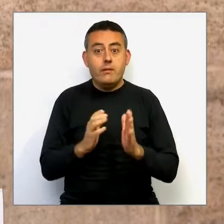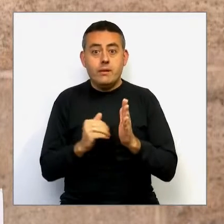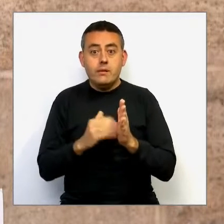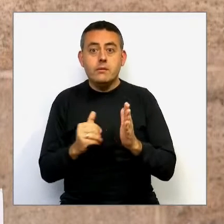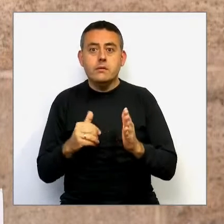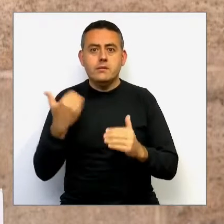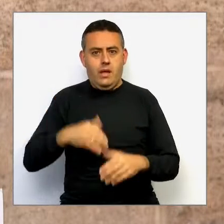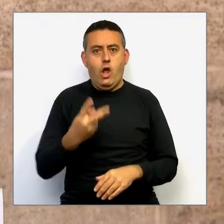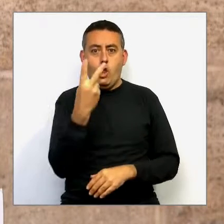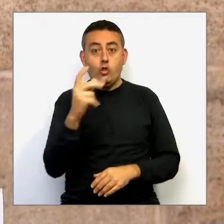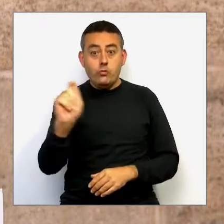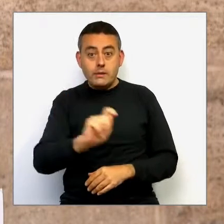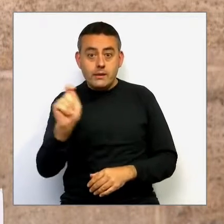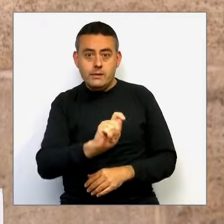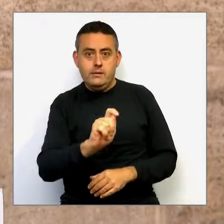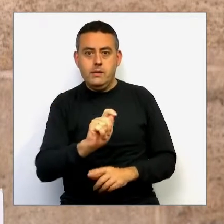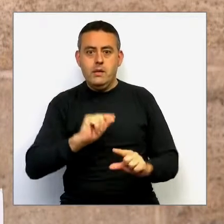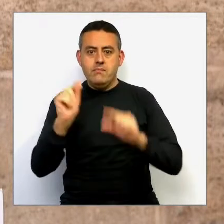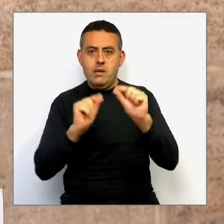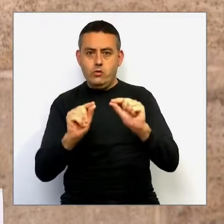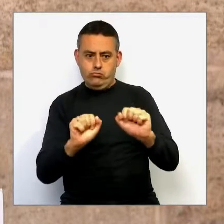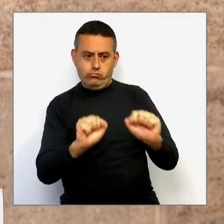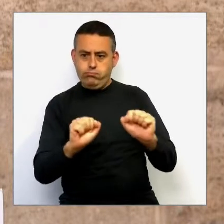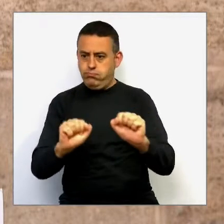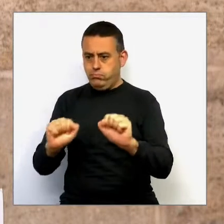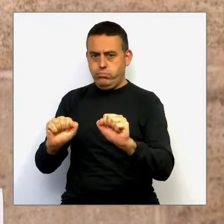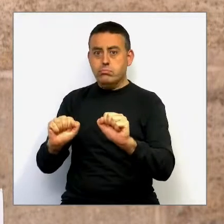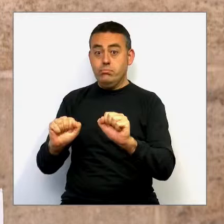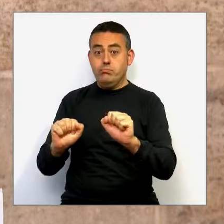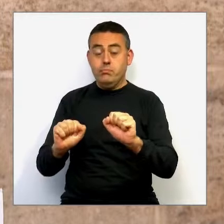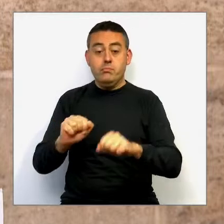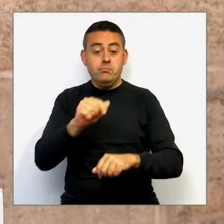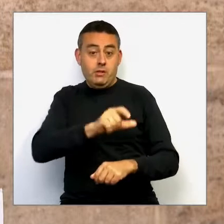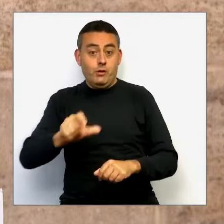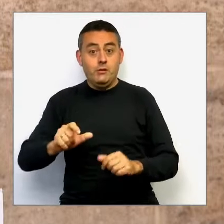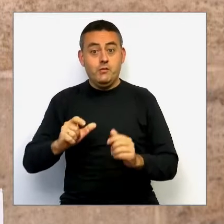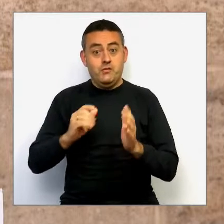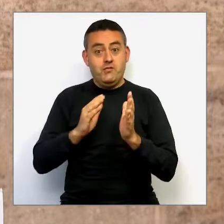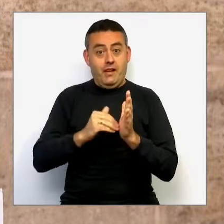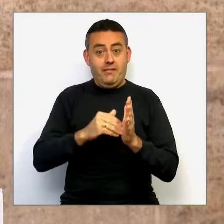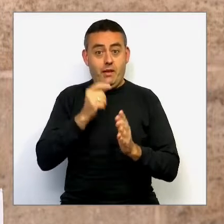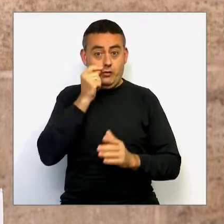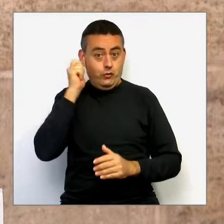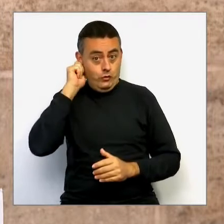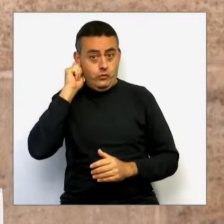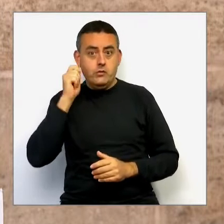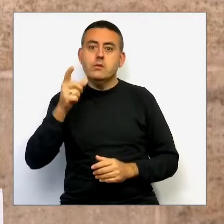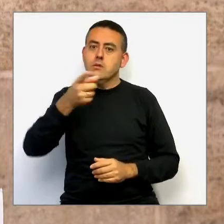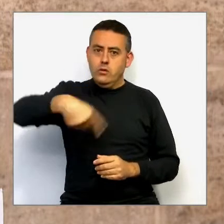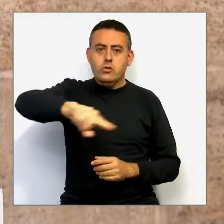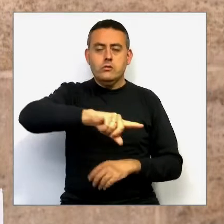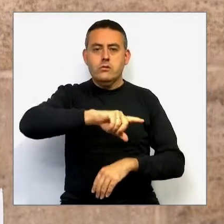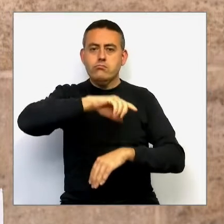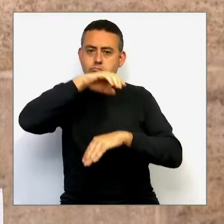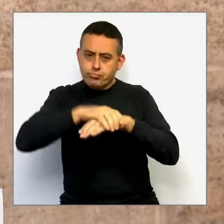fa dos mesos. Els valencians i les valencianes hem fet els deures. Ara ens